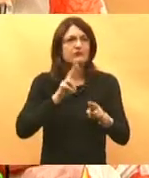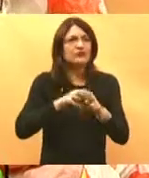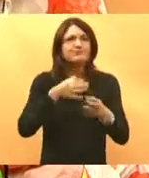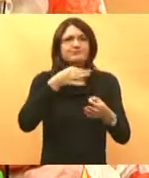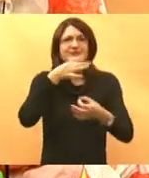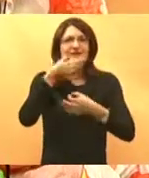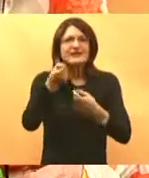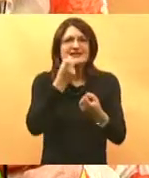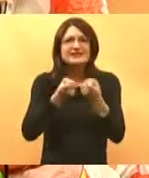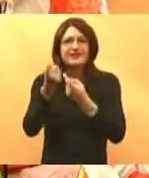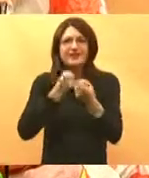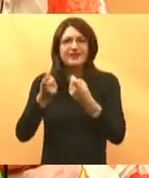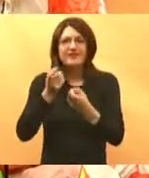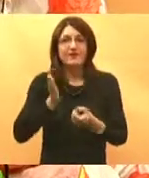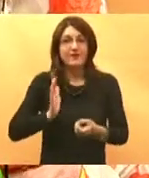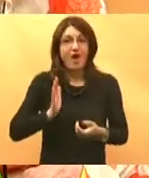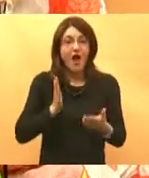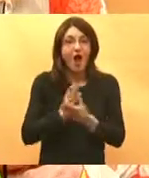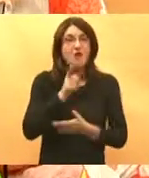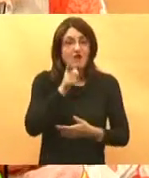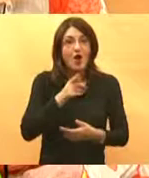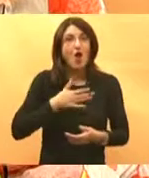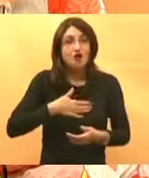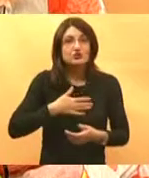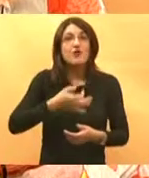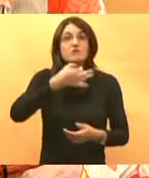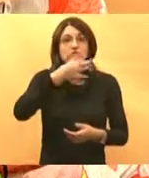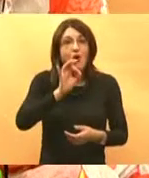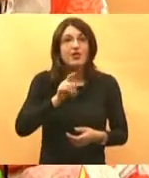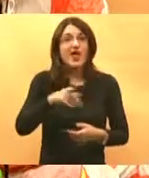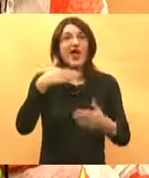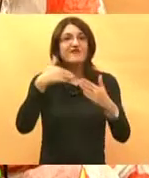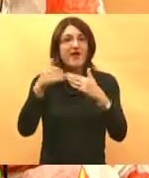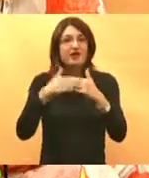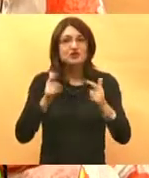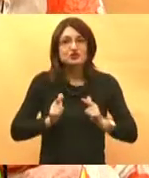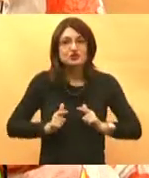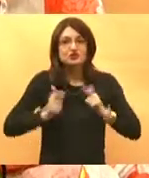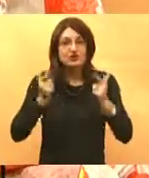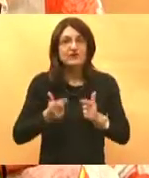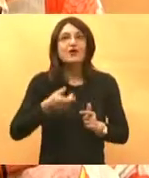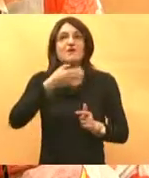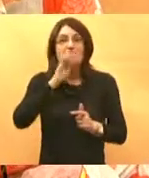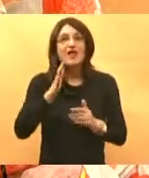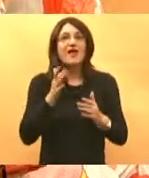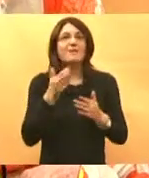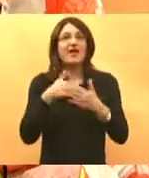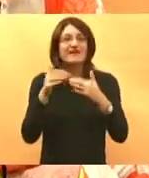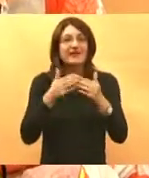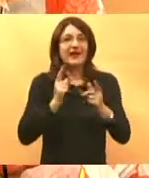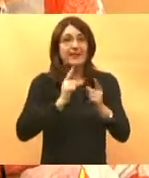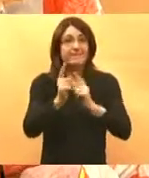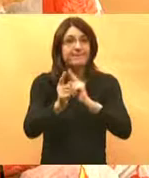građana. To znači, ako hoćete bolje i kvalitetnije živjeti, ako hoćete bolje i kvalitetnije se kretati,